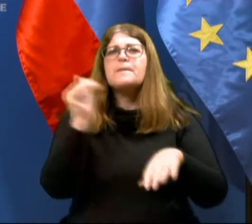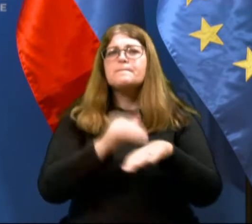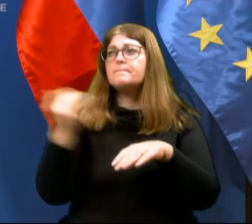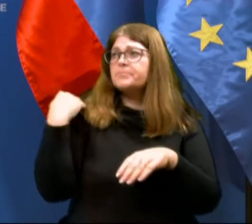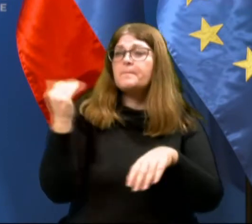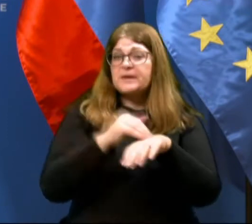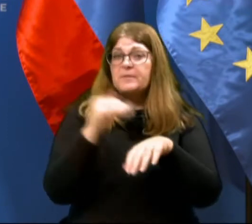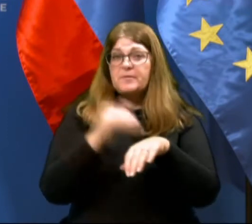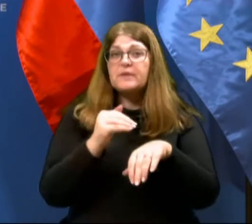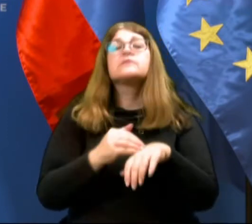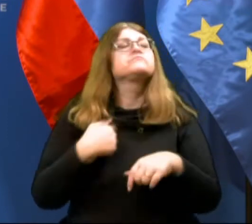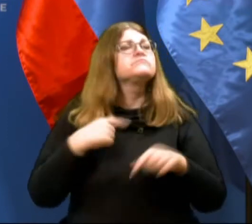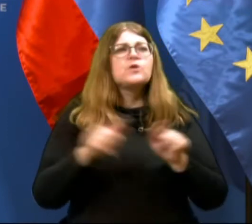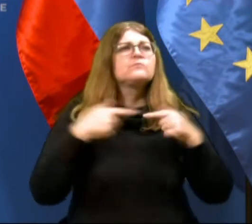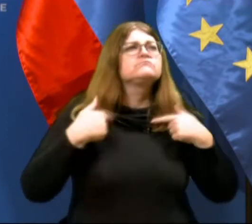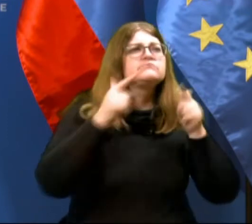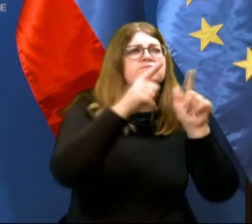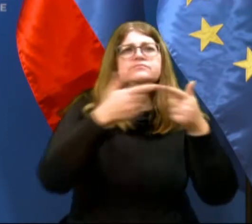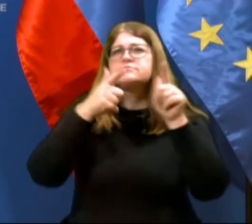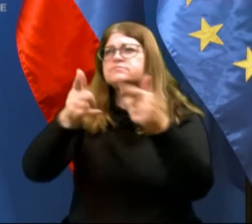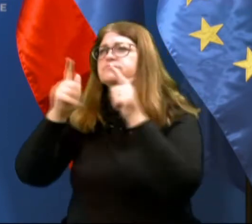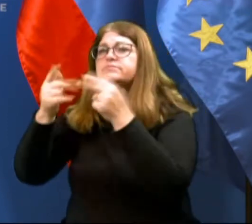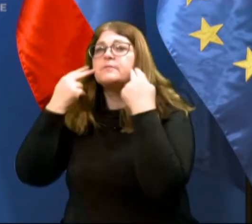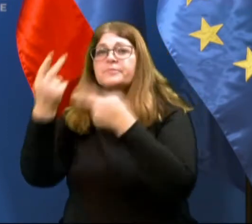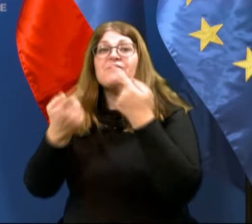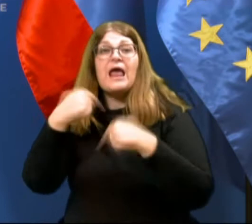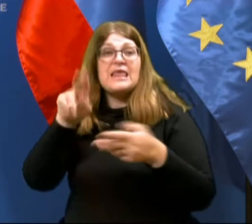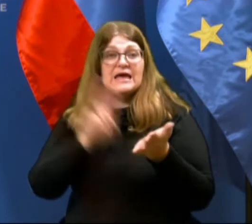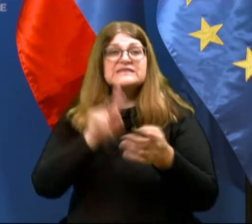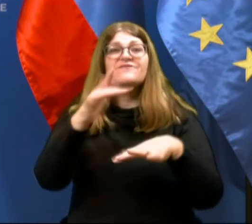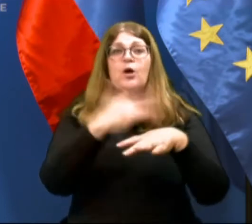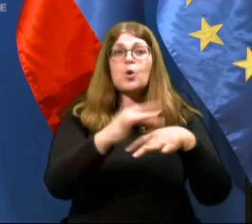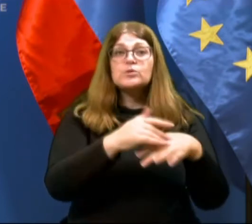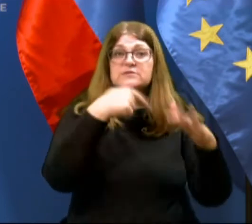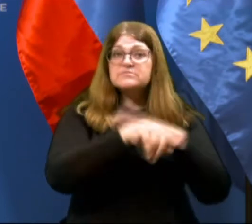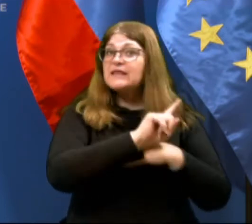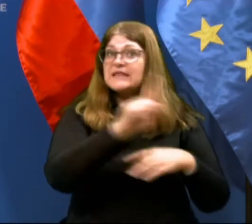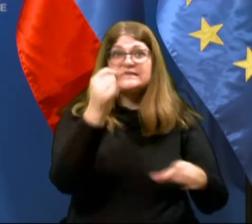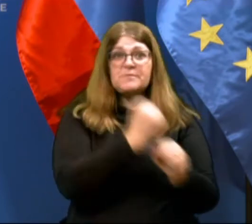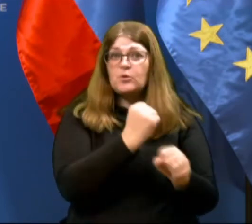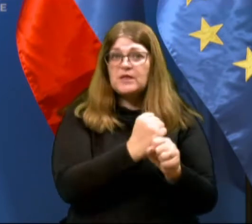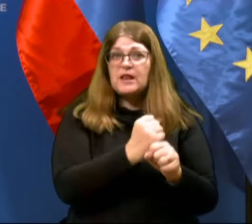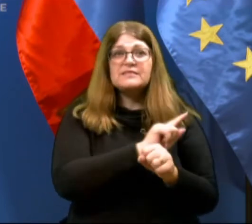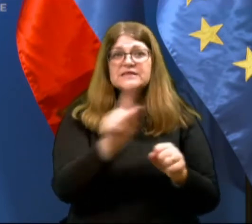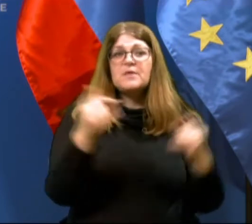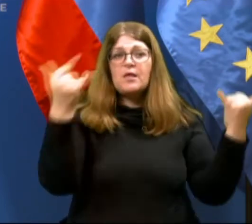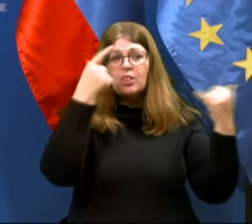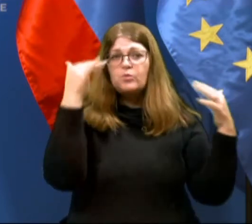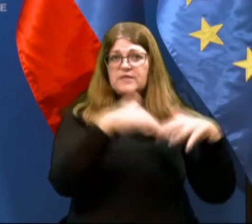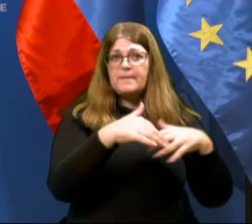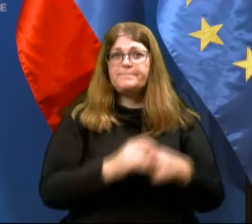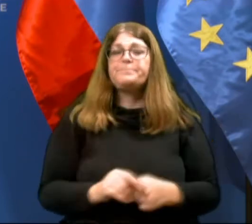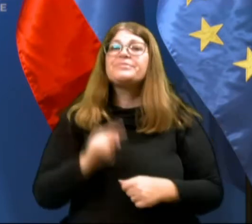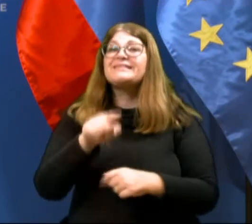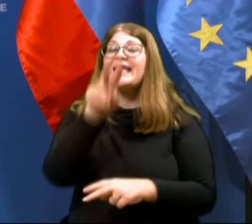o nedovolenem zbiranju oseb v gostinskih lokalih, ki ne smejo obratovati oziroma sprejemati gostov. Te nadzore,